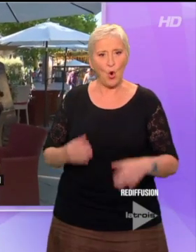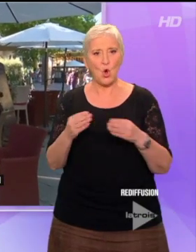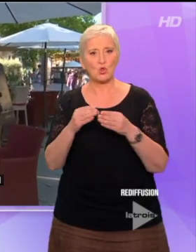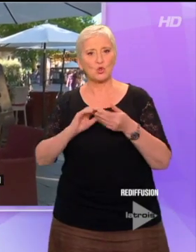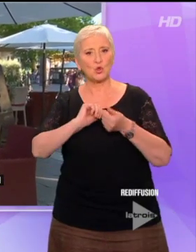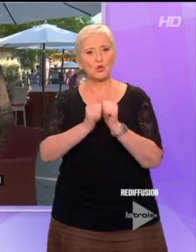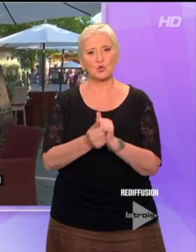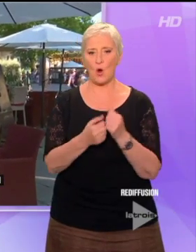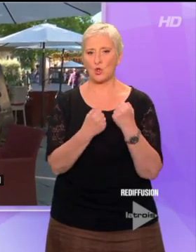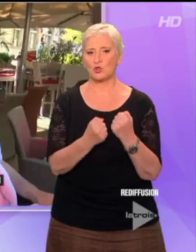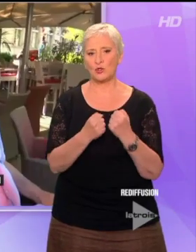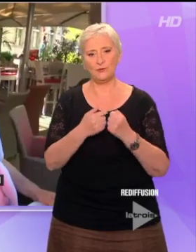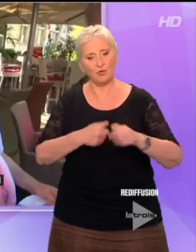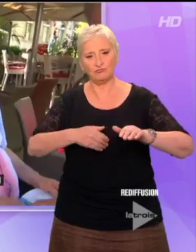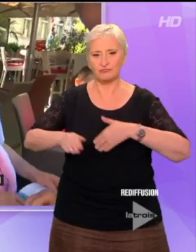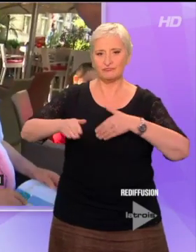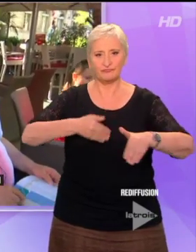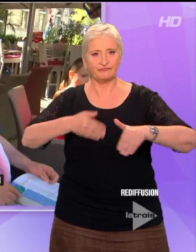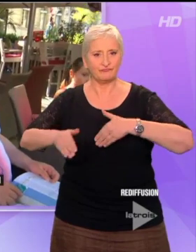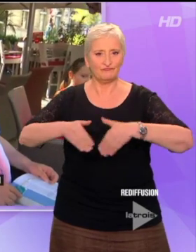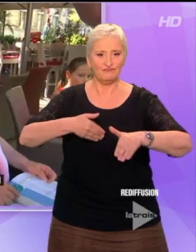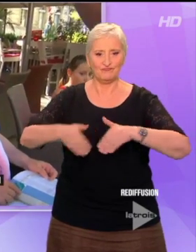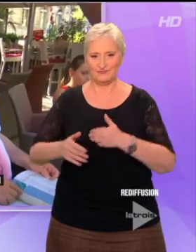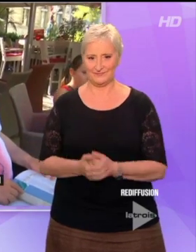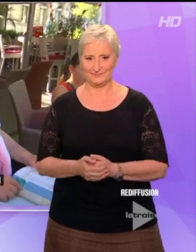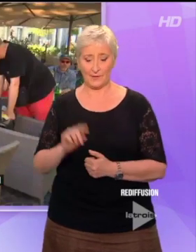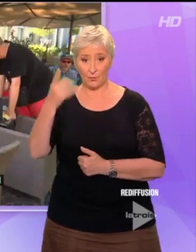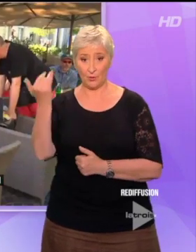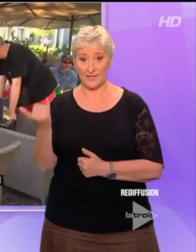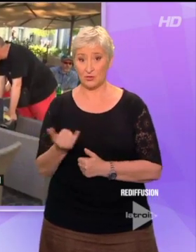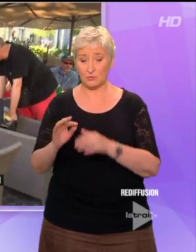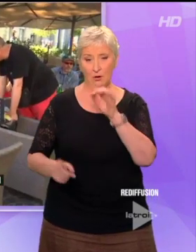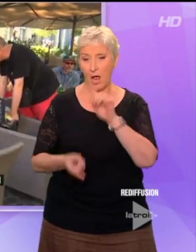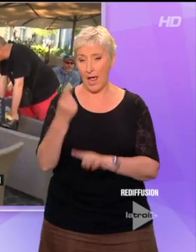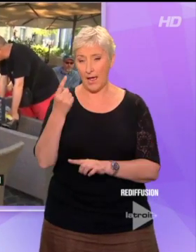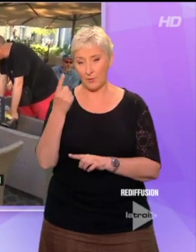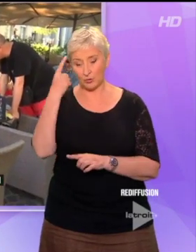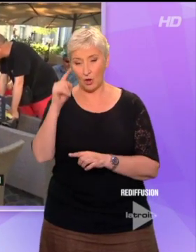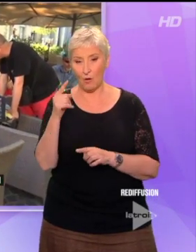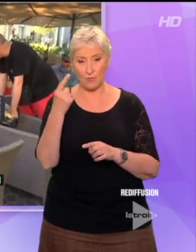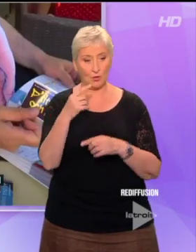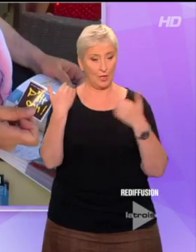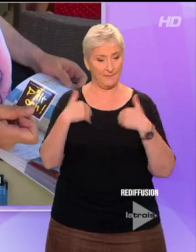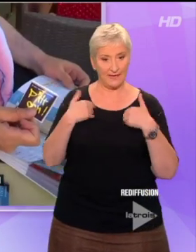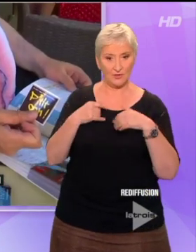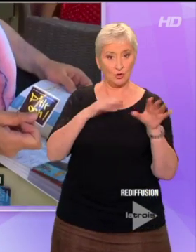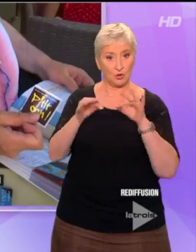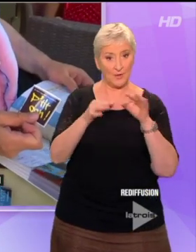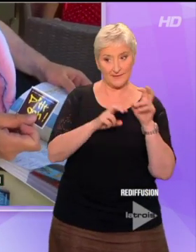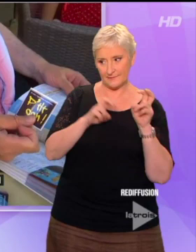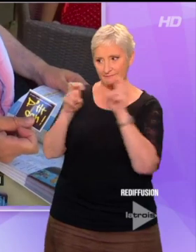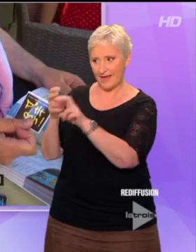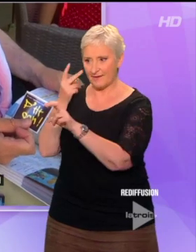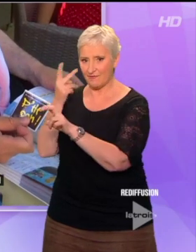solides. Le faire savoir n'attend pas. Le premier jour est déterminant pour emporter le choix des festivaliers. On peut le dire que